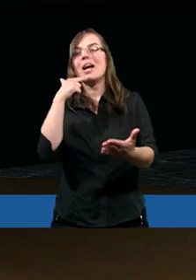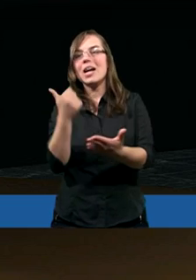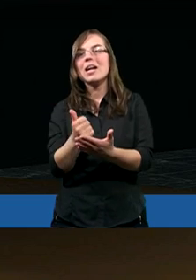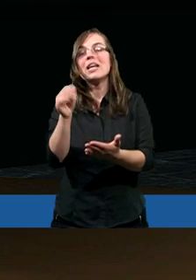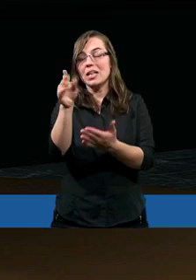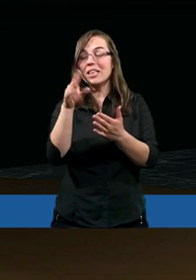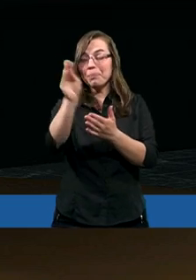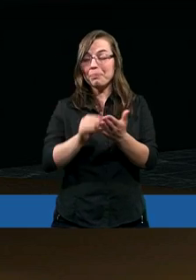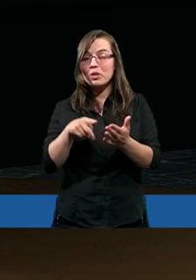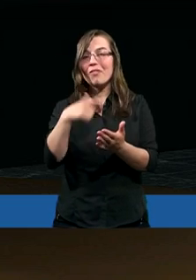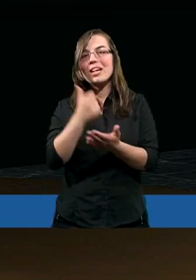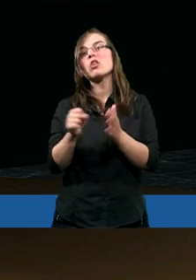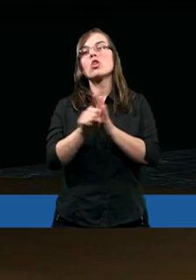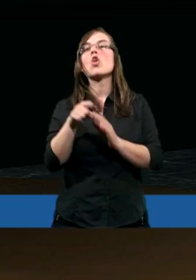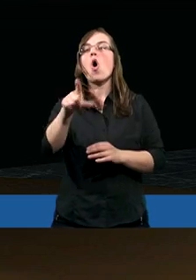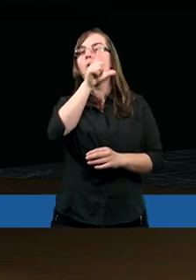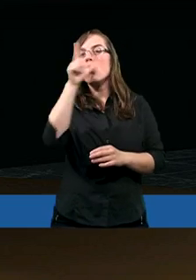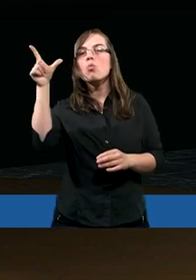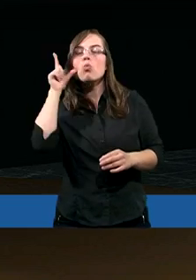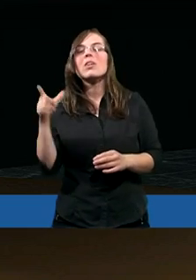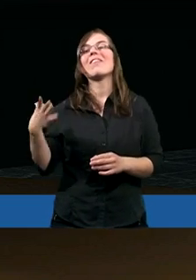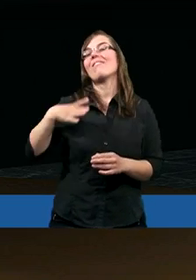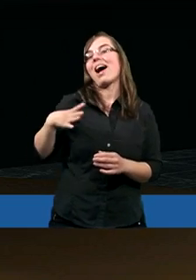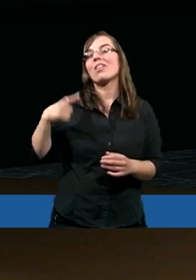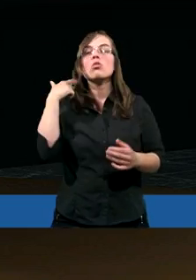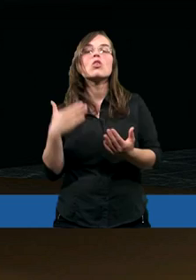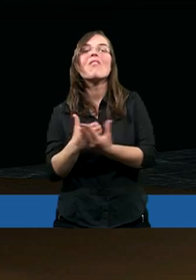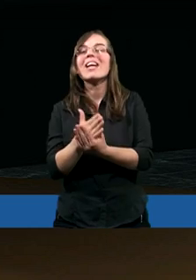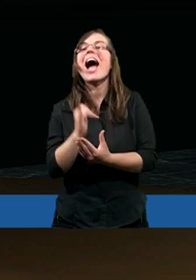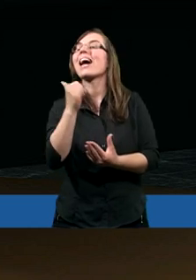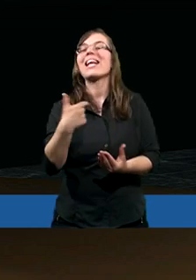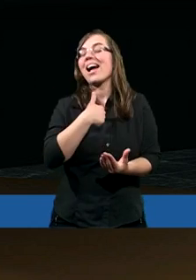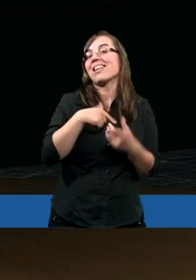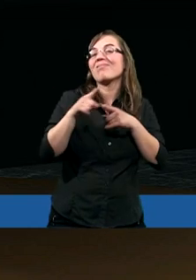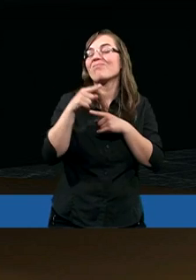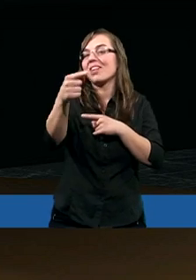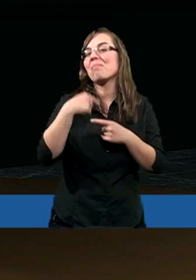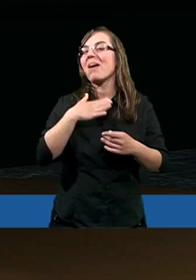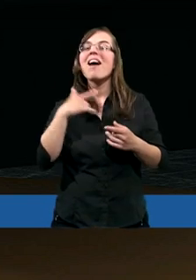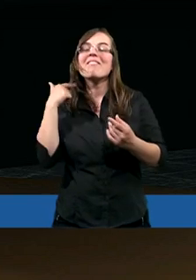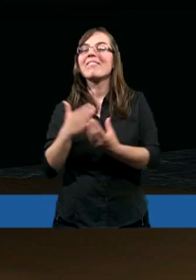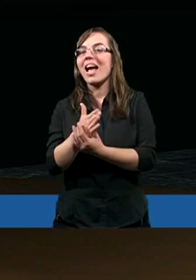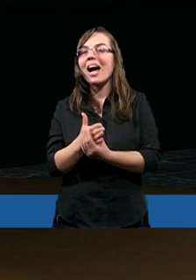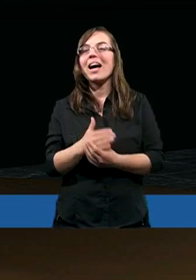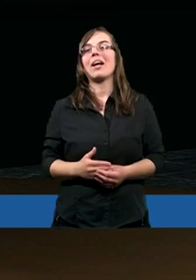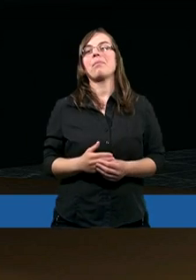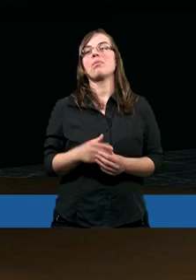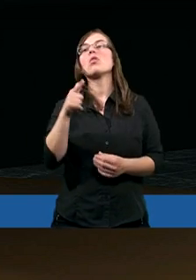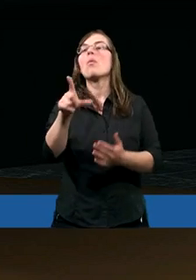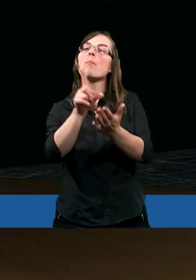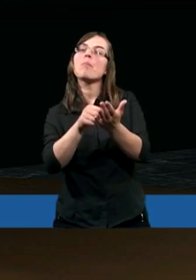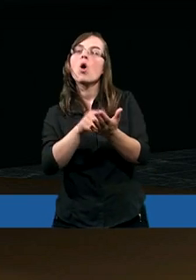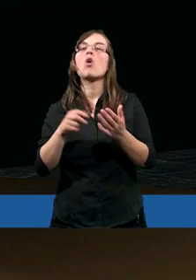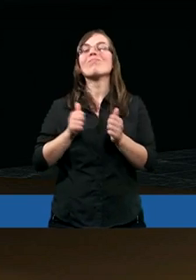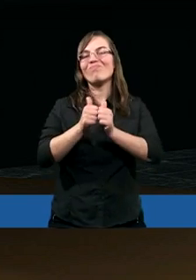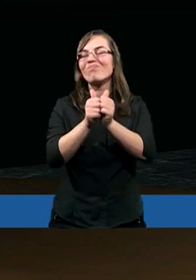ludzi, którzy mają tak samo wartościową wiarę jak i on. Można byłoby pomyśleć, że Piotr